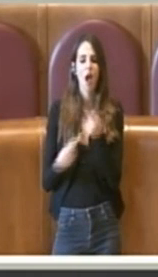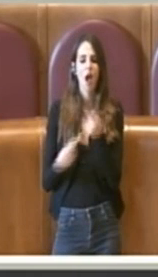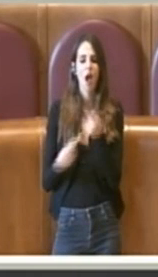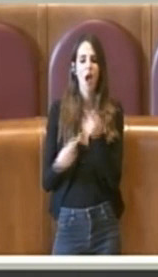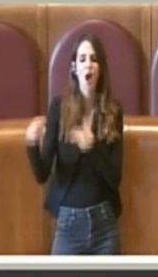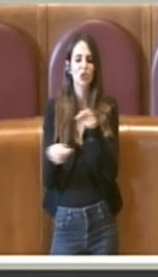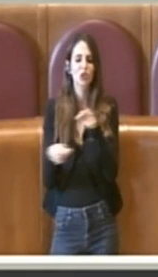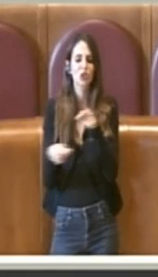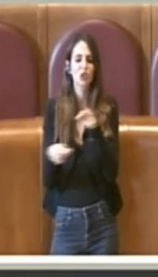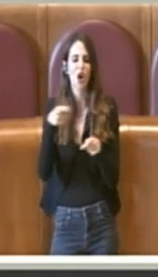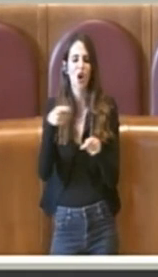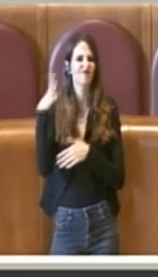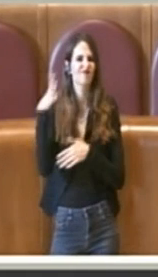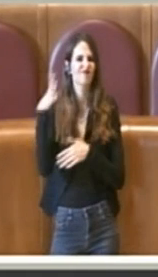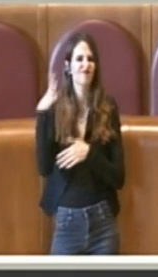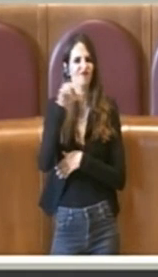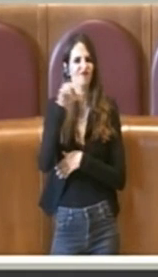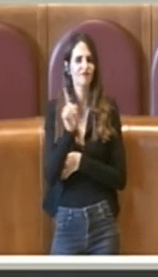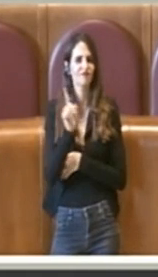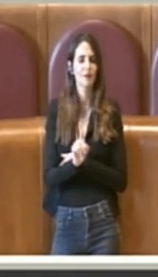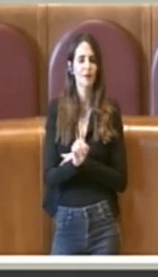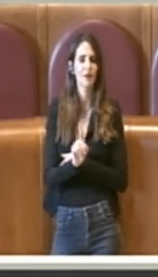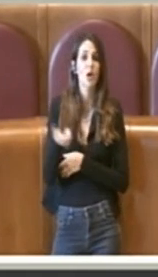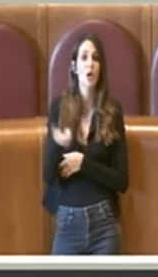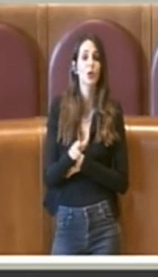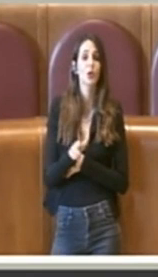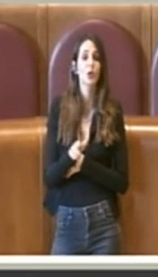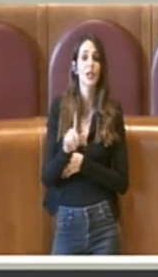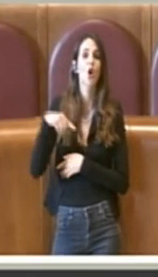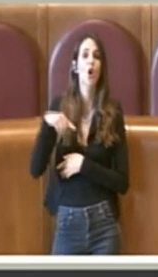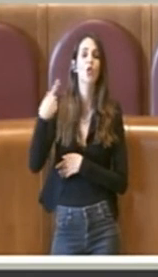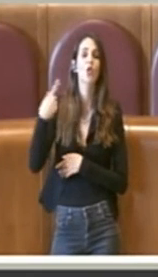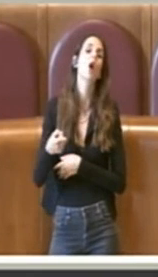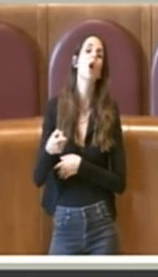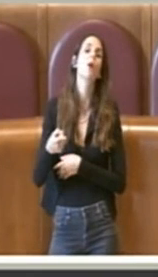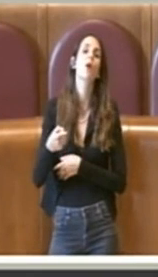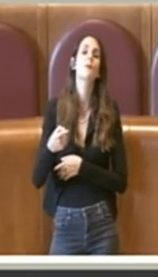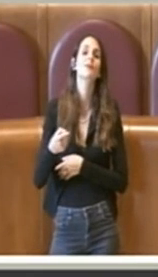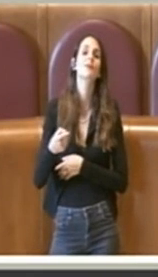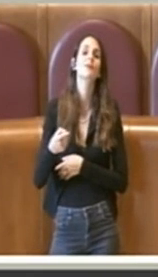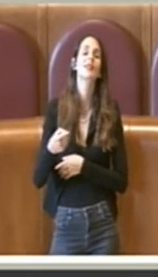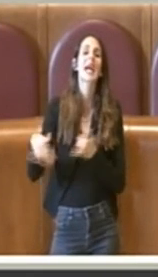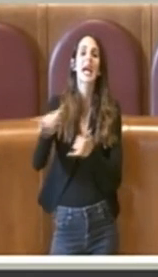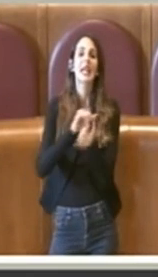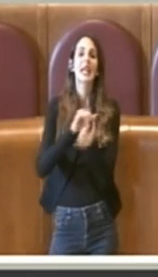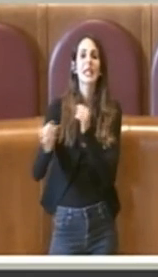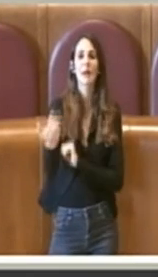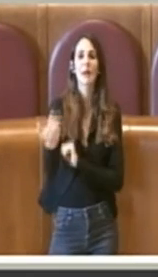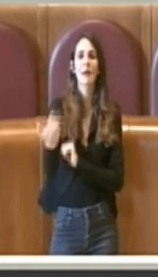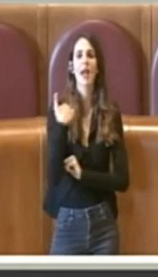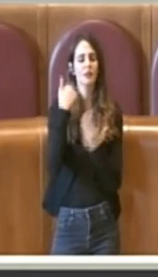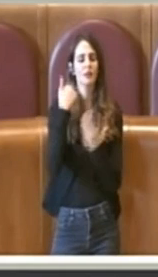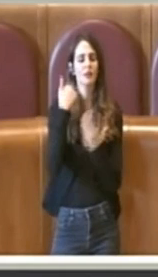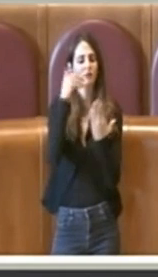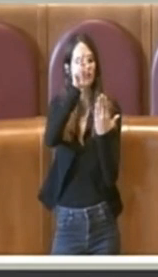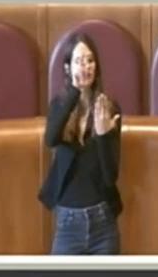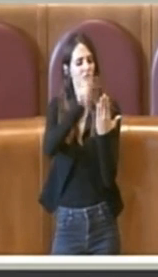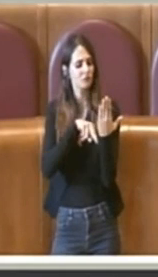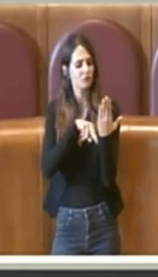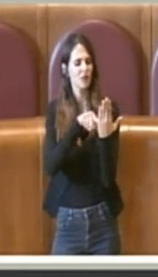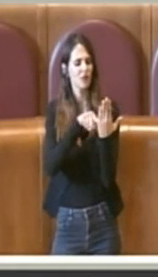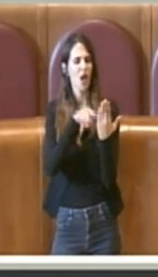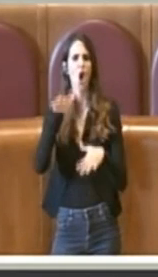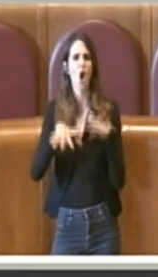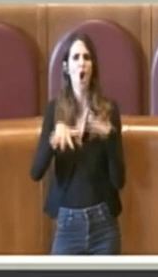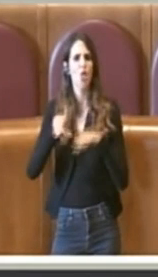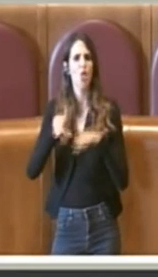arrivò successivamente una e-mail in cui mi si chiedeva conto dei miei dubbi, che